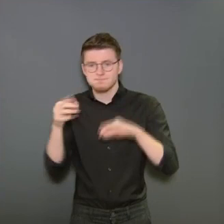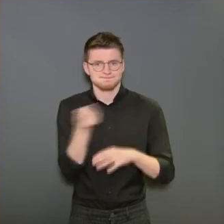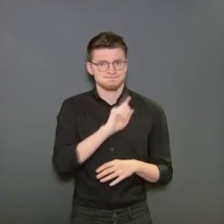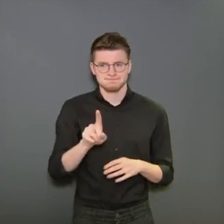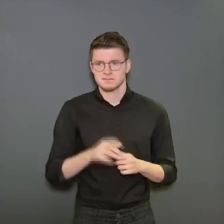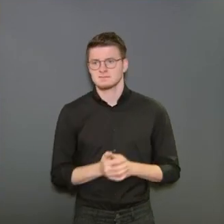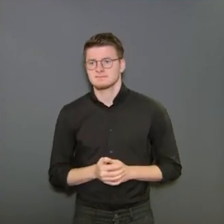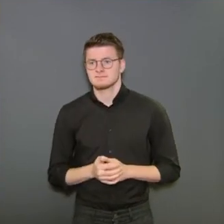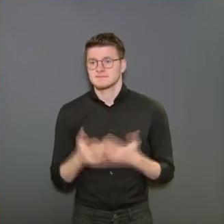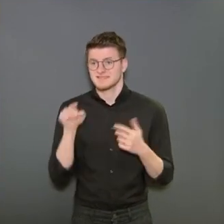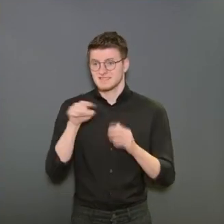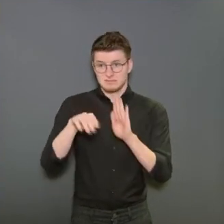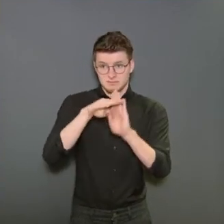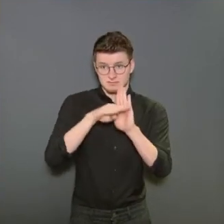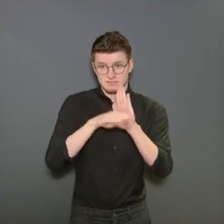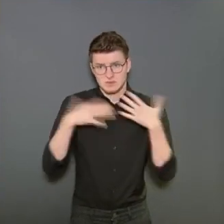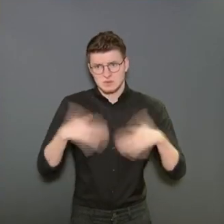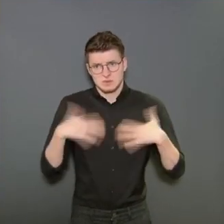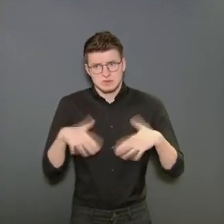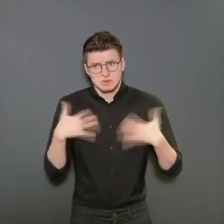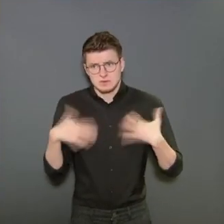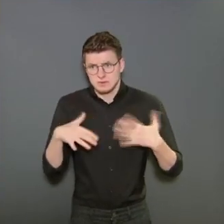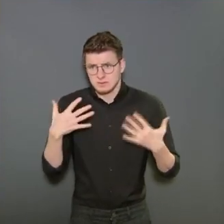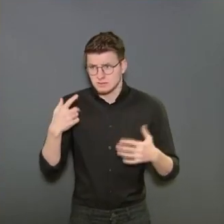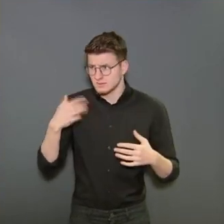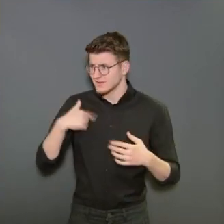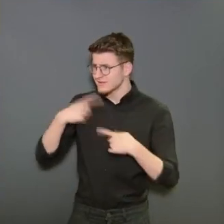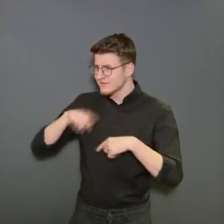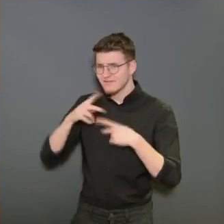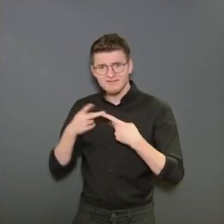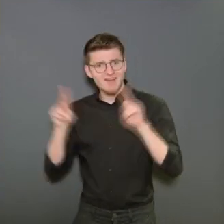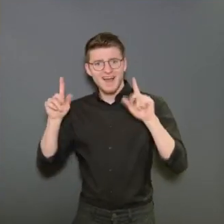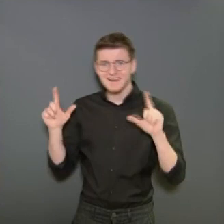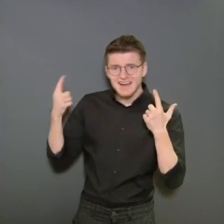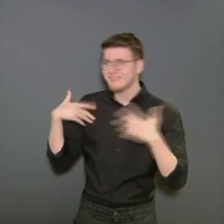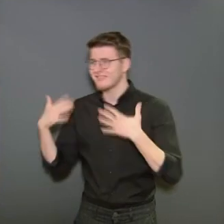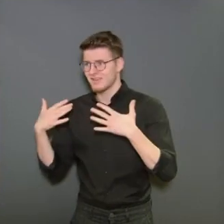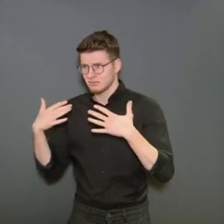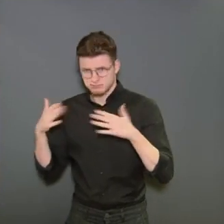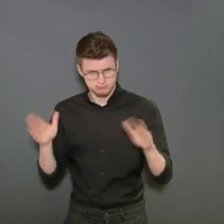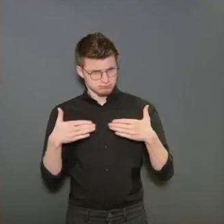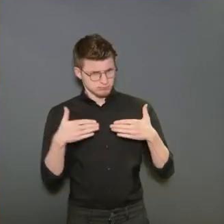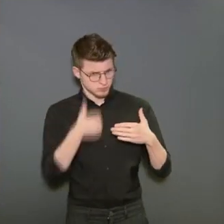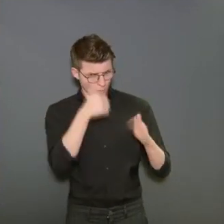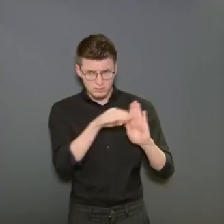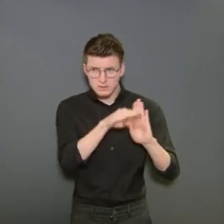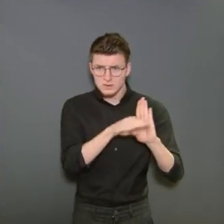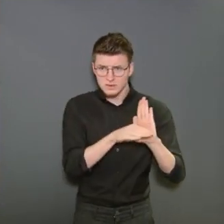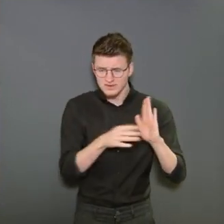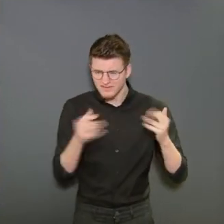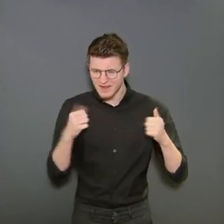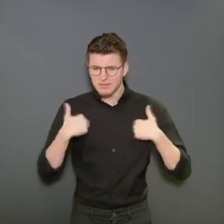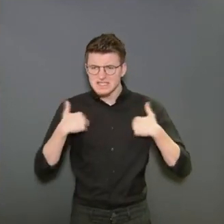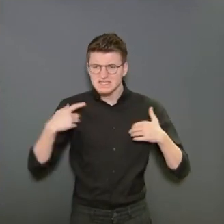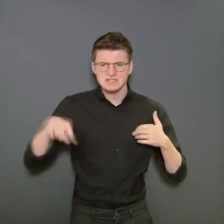dures. Ce sont des mesures qui viennent fortement réduire la liberté de